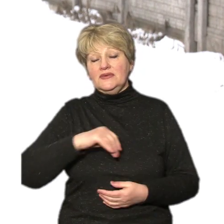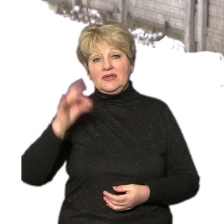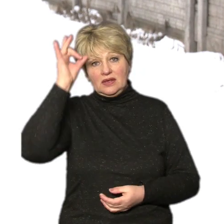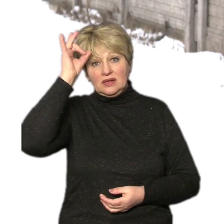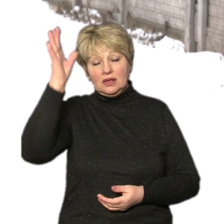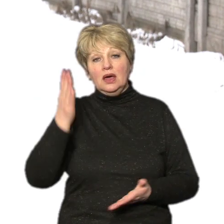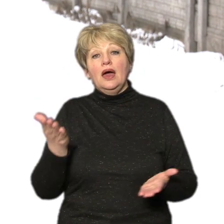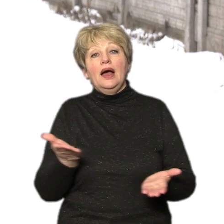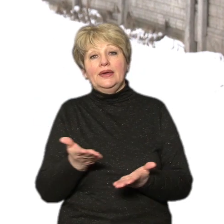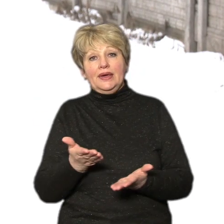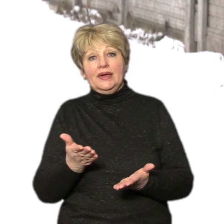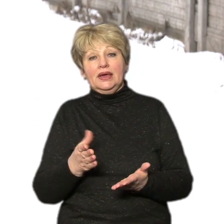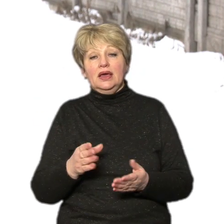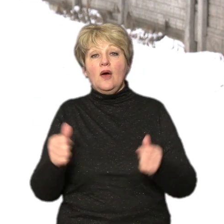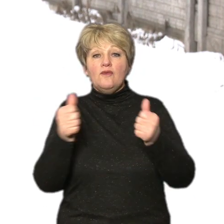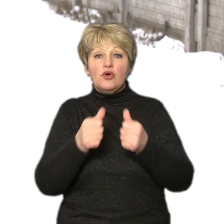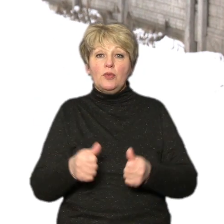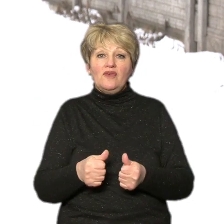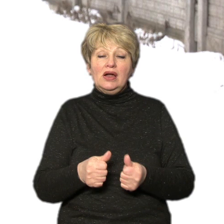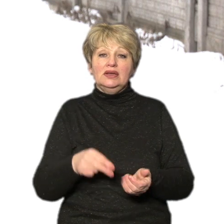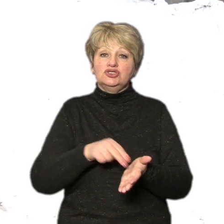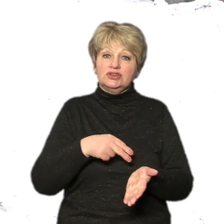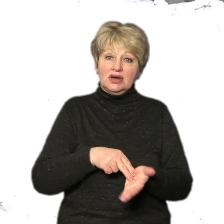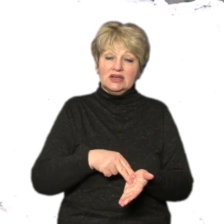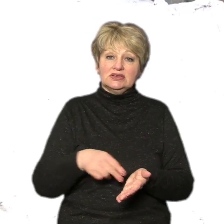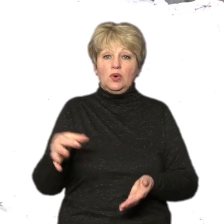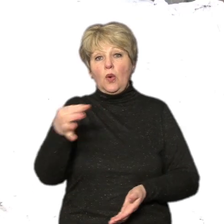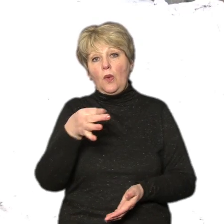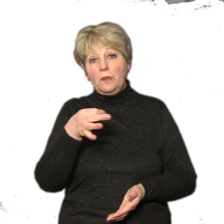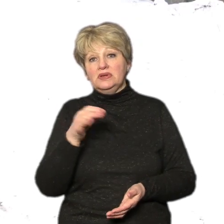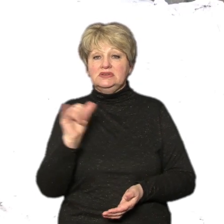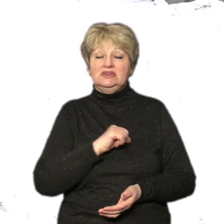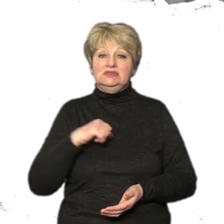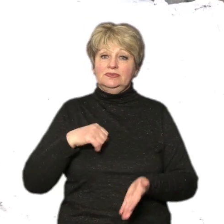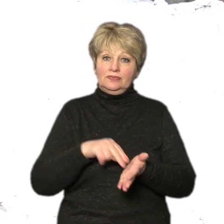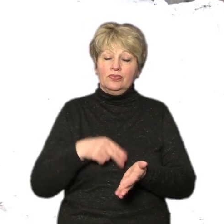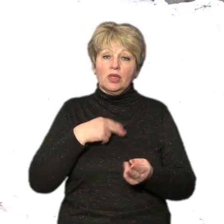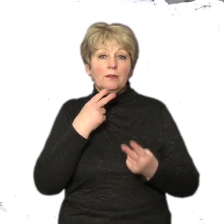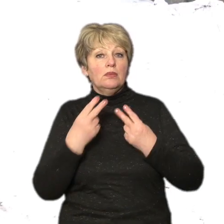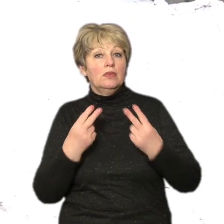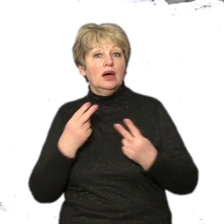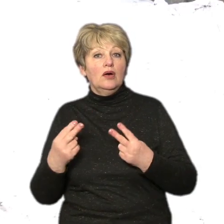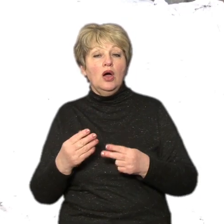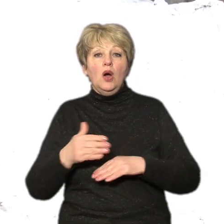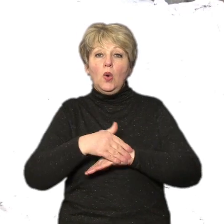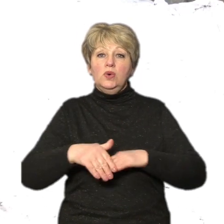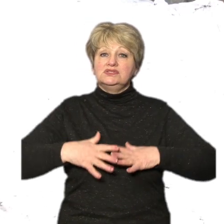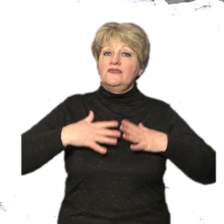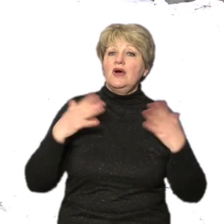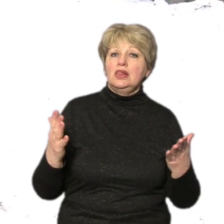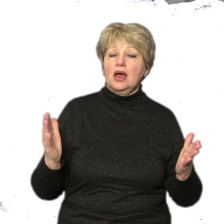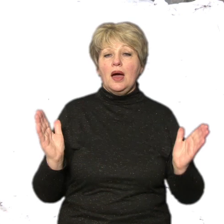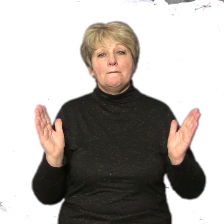формували Черкащину і Черкас. Ми дивилися, чи ця вулиця велика, чи маленька,